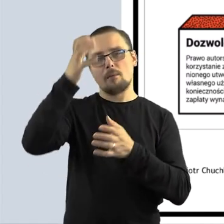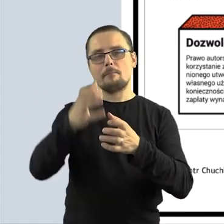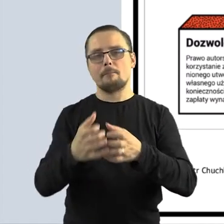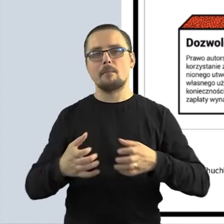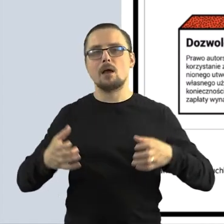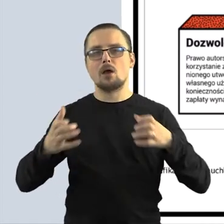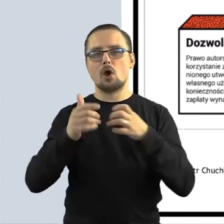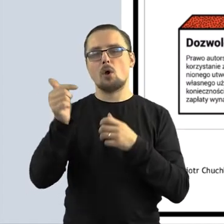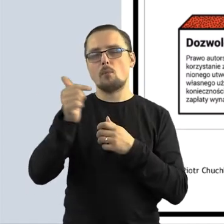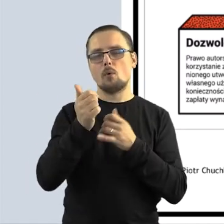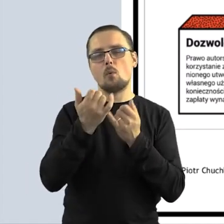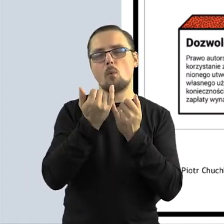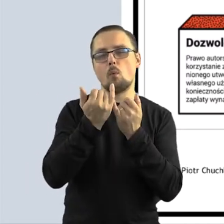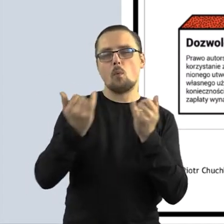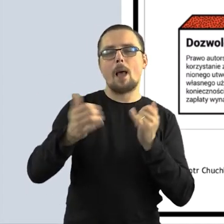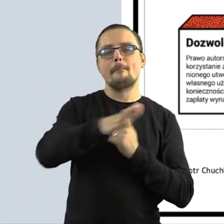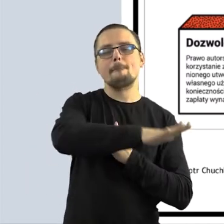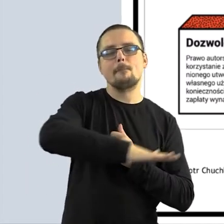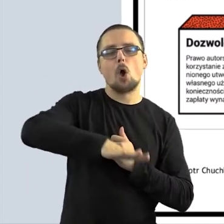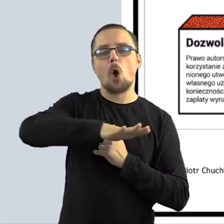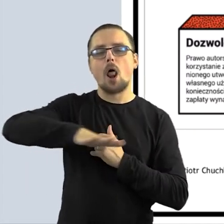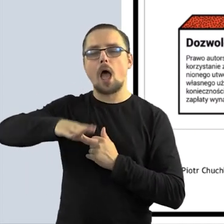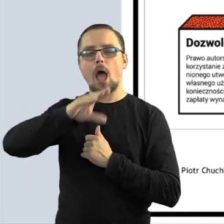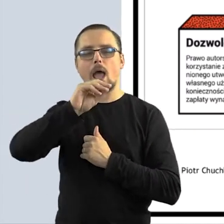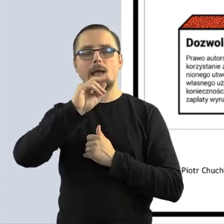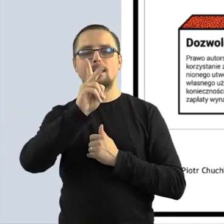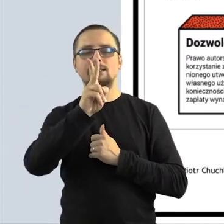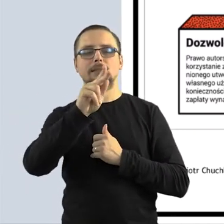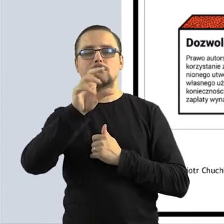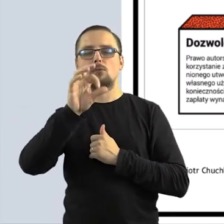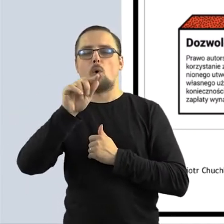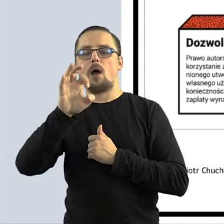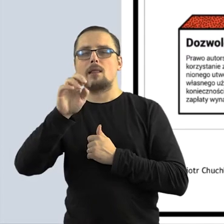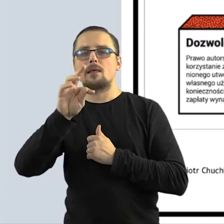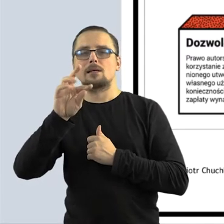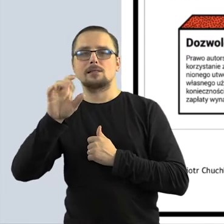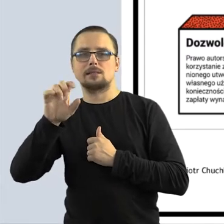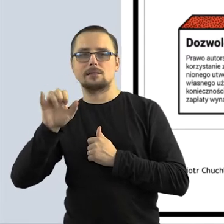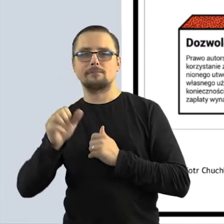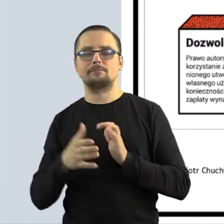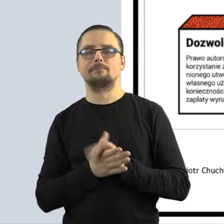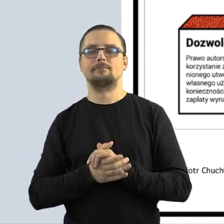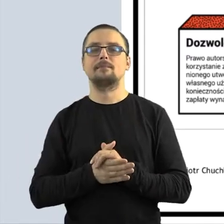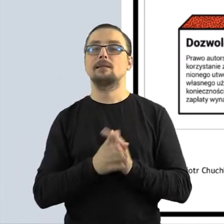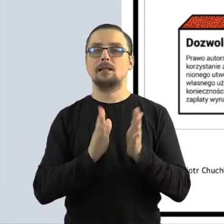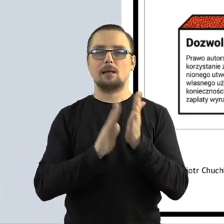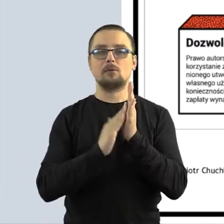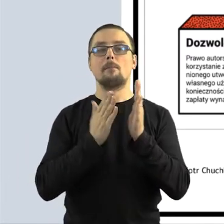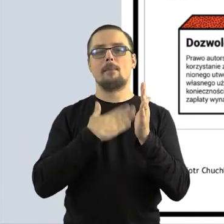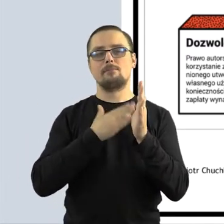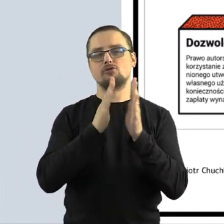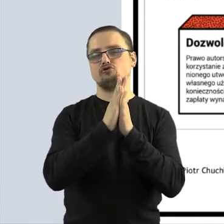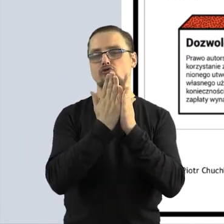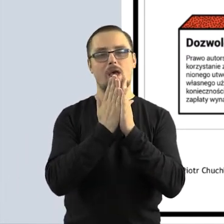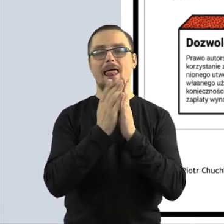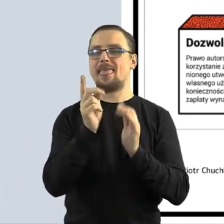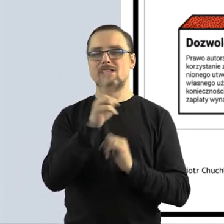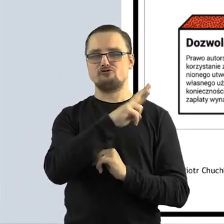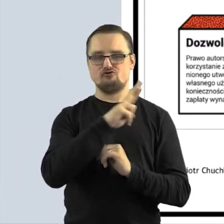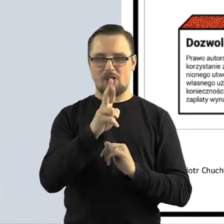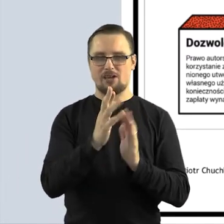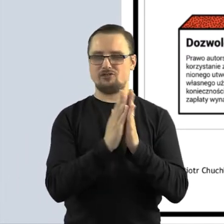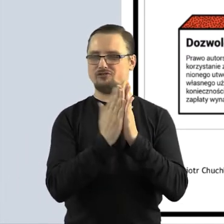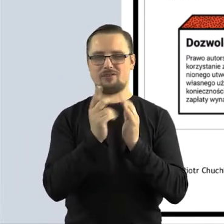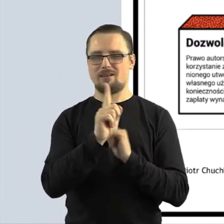majątkowe obowiązują na różnych polach eksploatacji. I tak jak mamy na przykład książkę, mamy, no to nie książkę jako przedmiot oczywiście, bo to też musimy